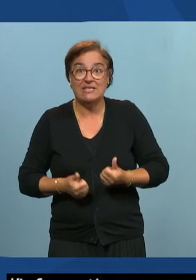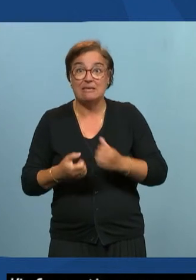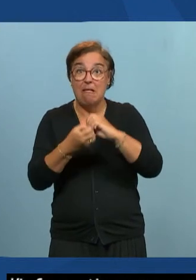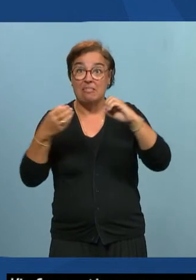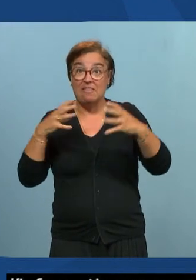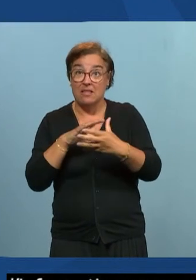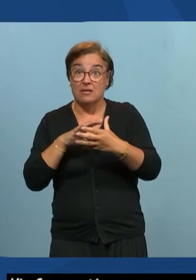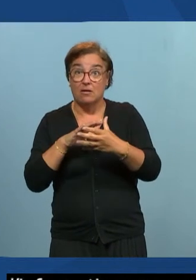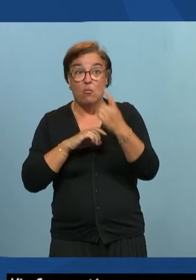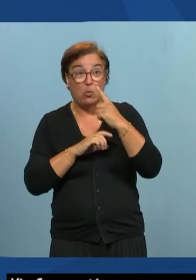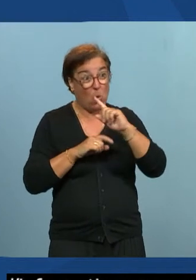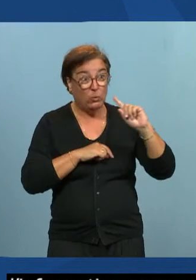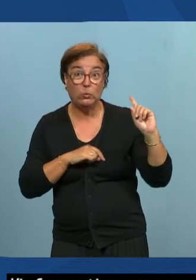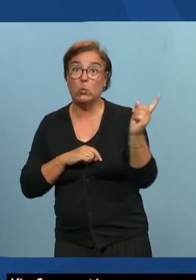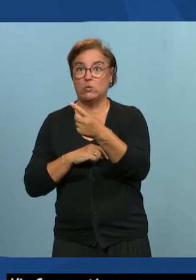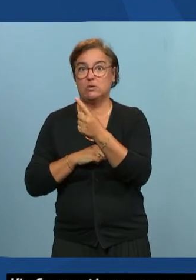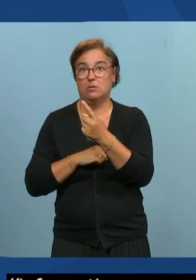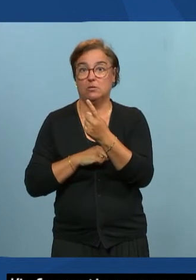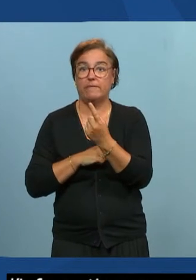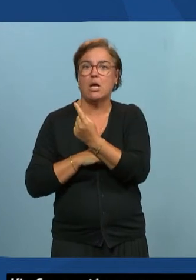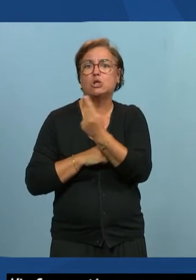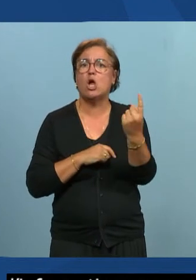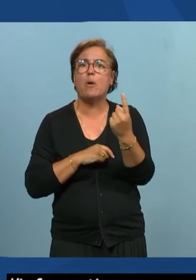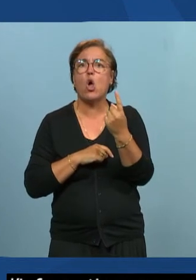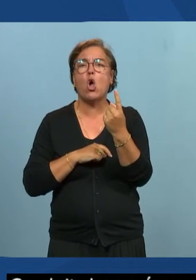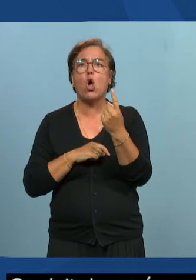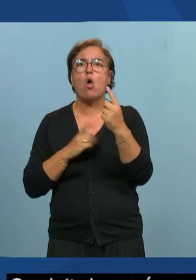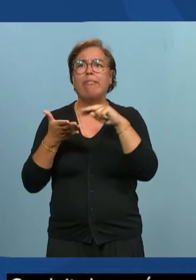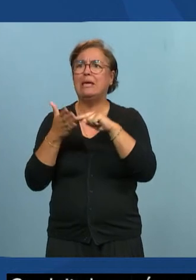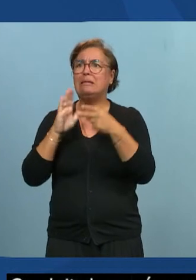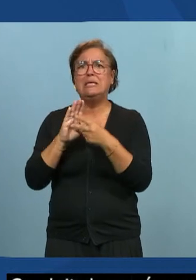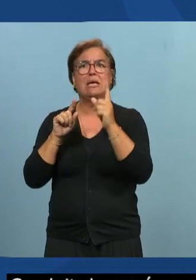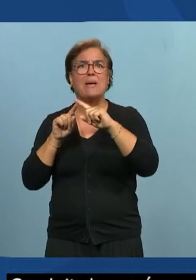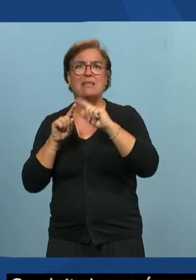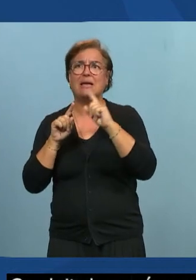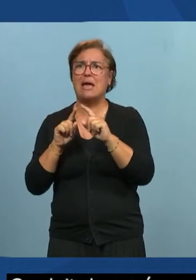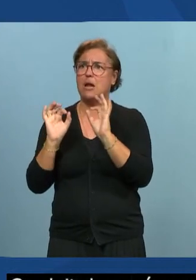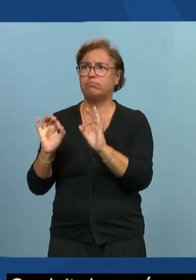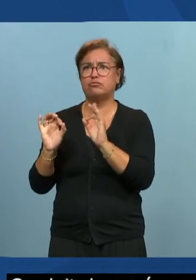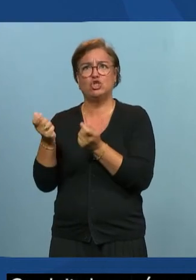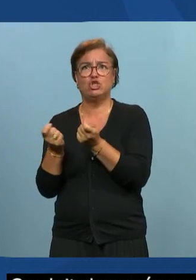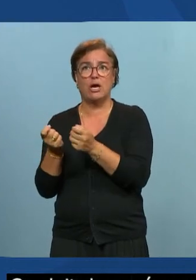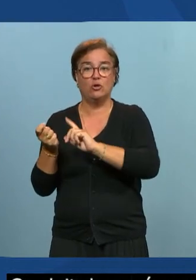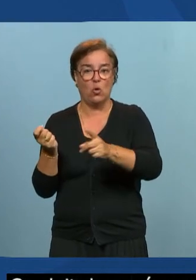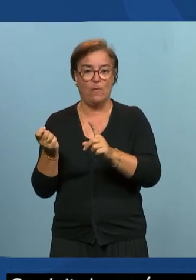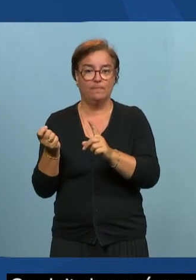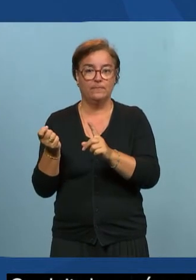atteignent tout le monde, ça ne pas seulement être de vous occuper d'une interface. Ça va être de vous occuper globalement de